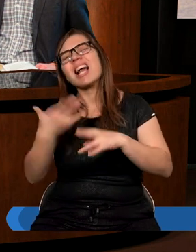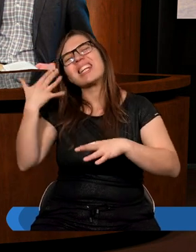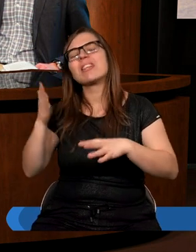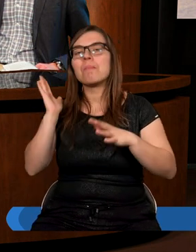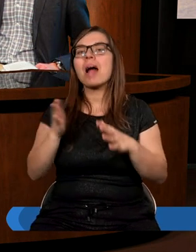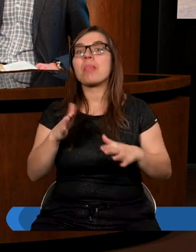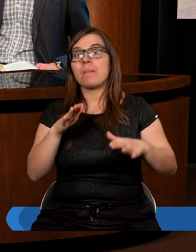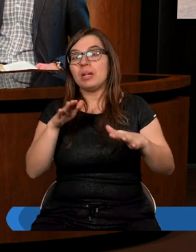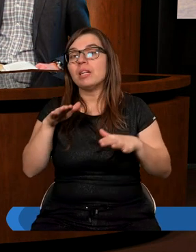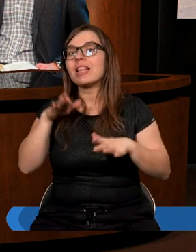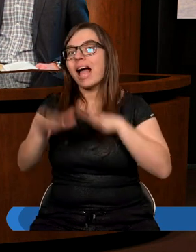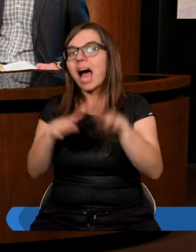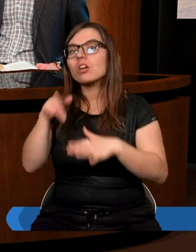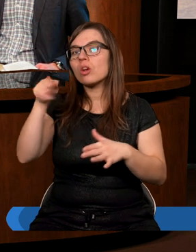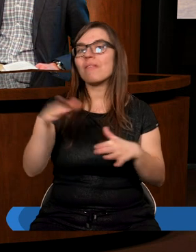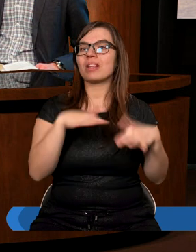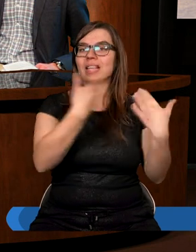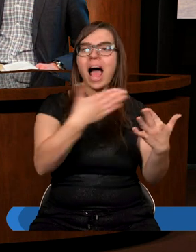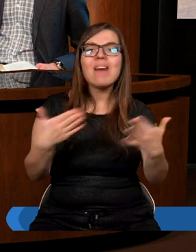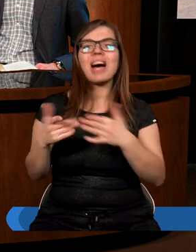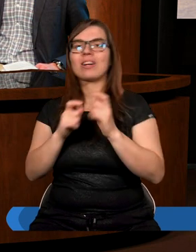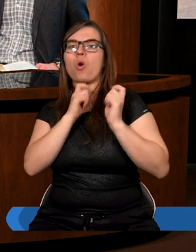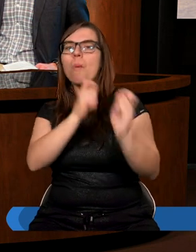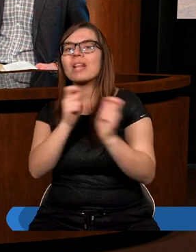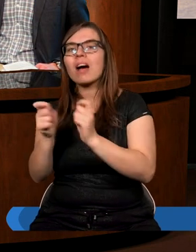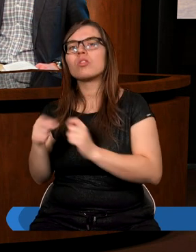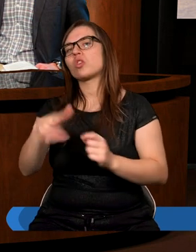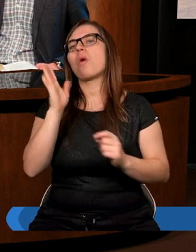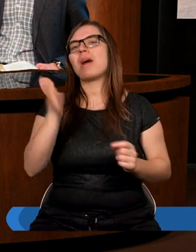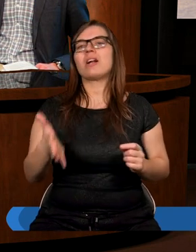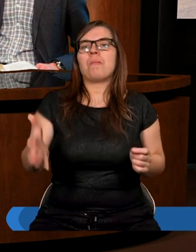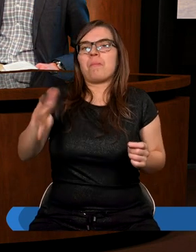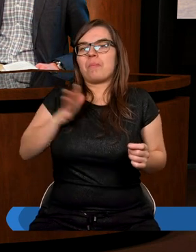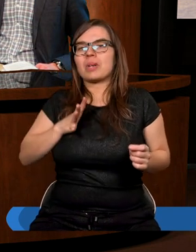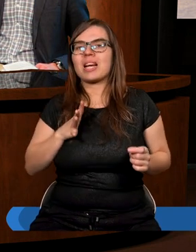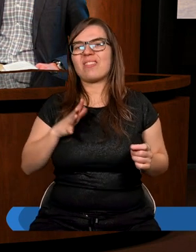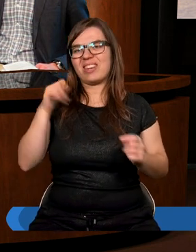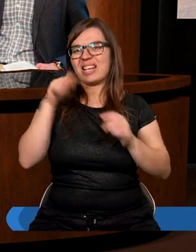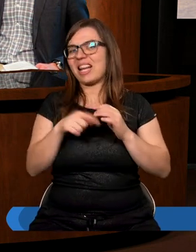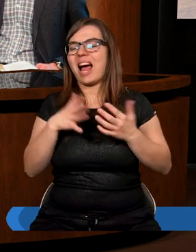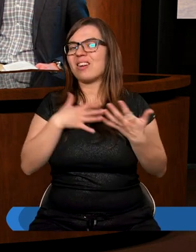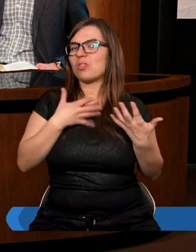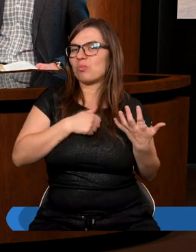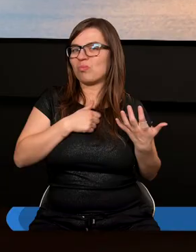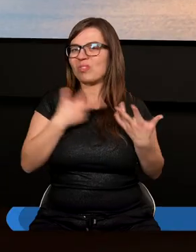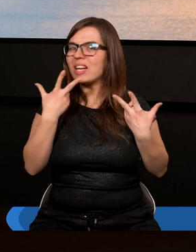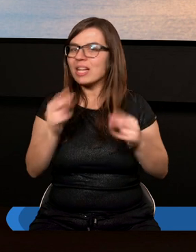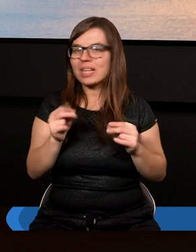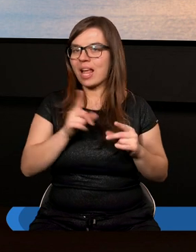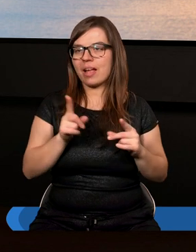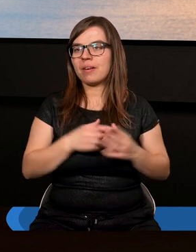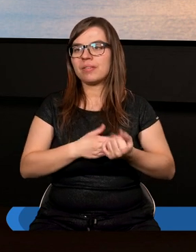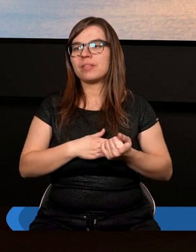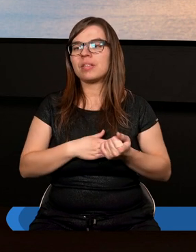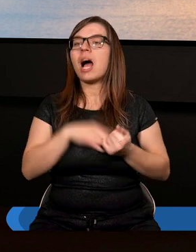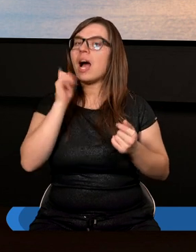naśladować w tym dawaniu, obdarowywaniu, to będziemy przeżywali po prostu radość, prawdziwe zadowolenie. Jest